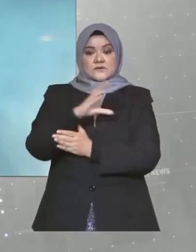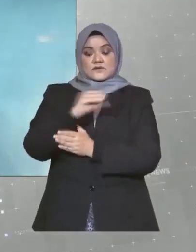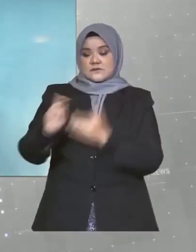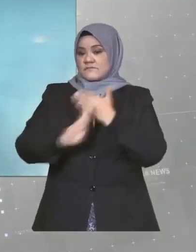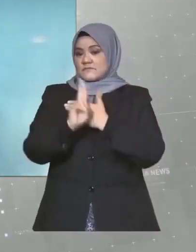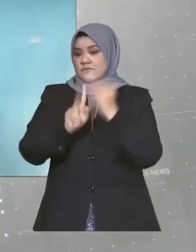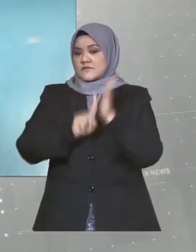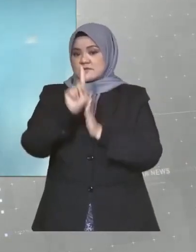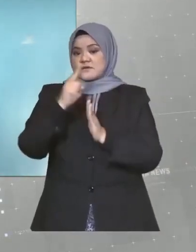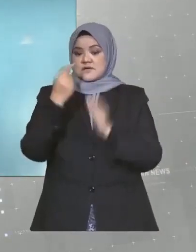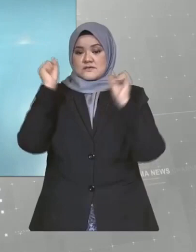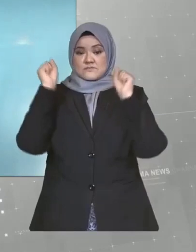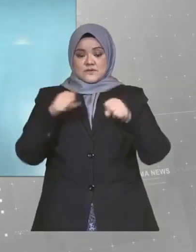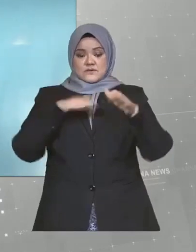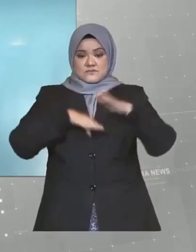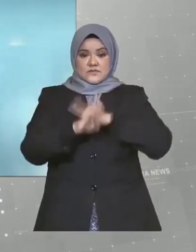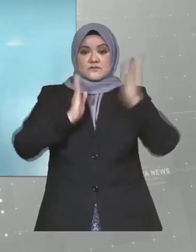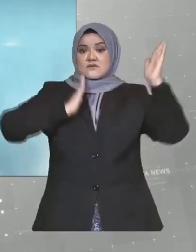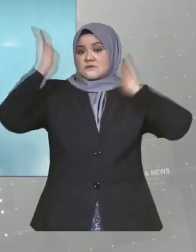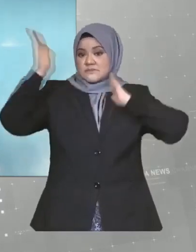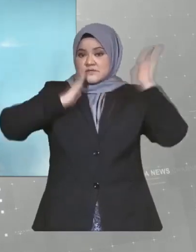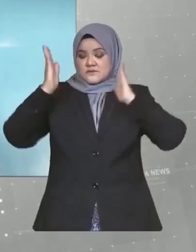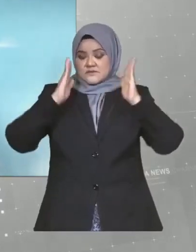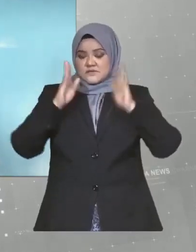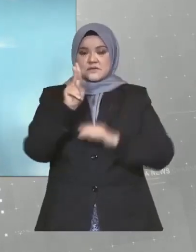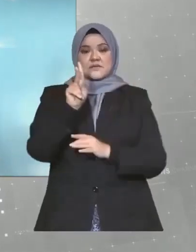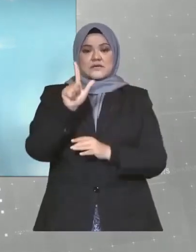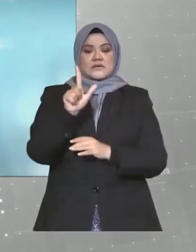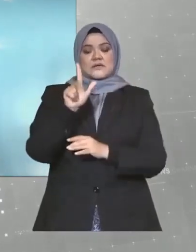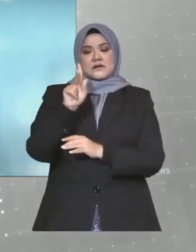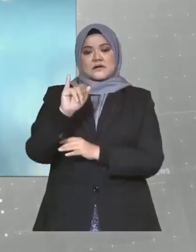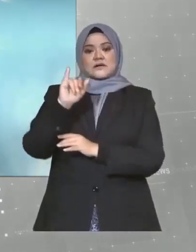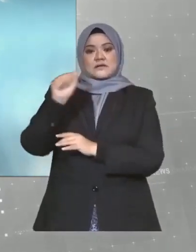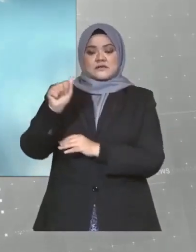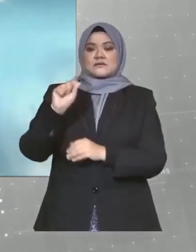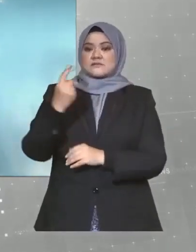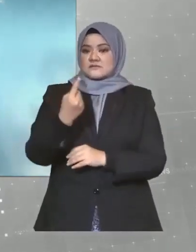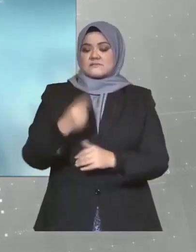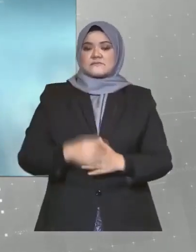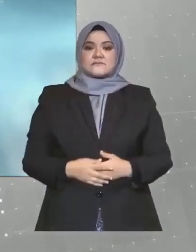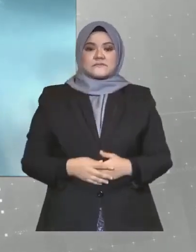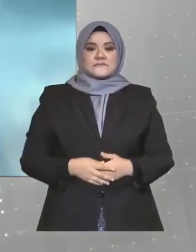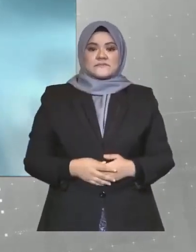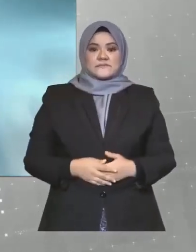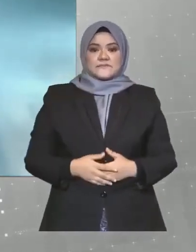berisiko tinggi hanya dibenarkan masuk ke Malaysia melalui Kuala Lumpur International Airport sahaja.